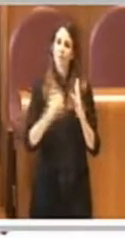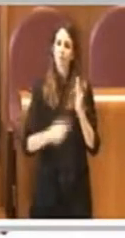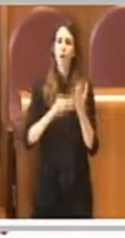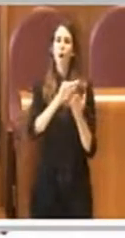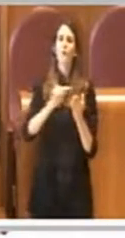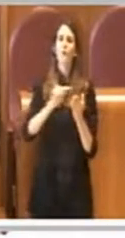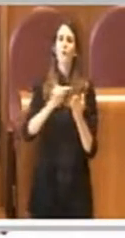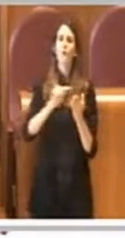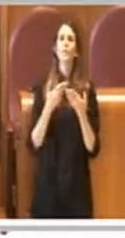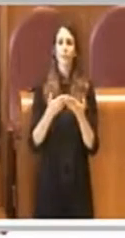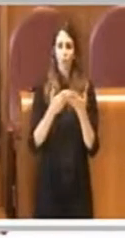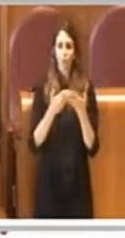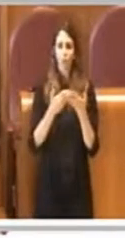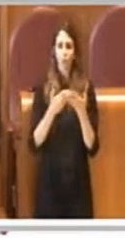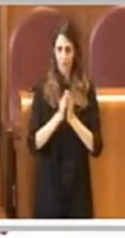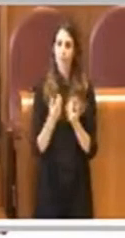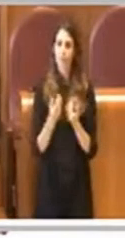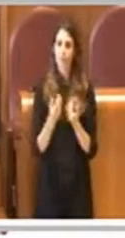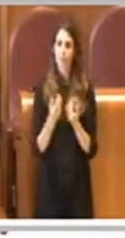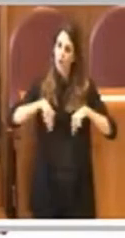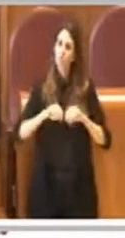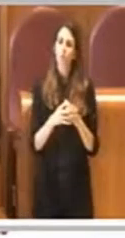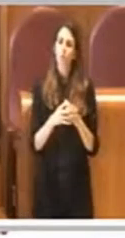direzione e ne siamo assolutamente contenti. Grazie.